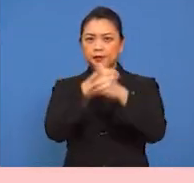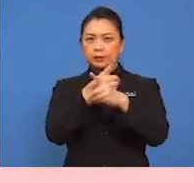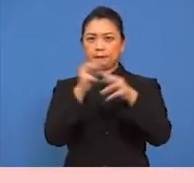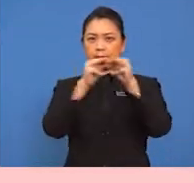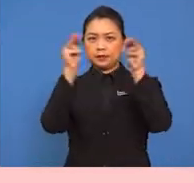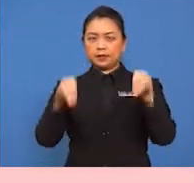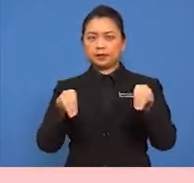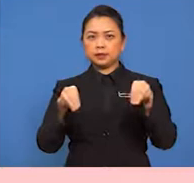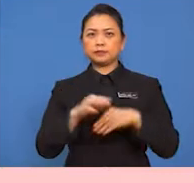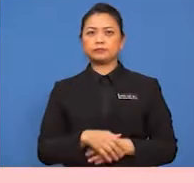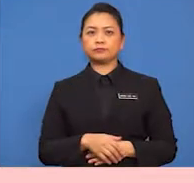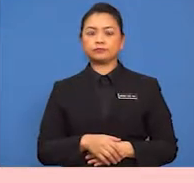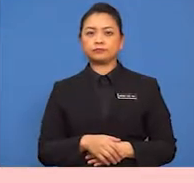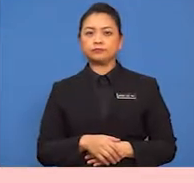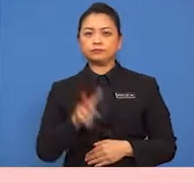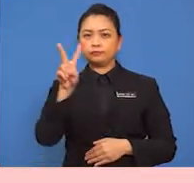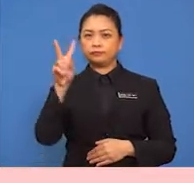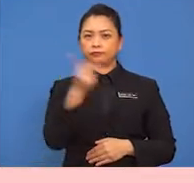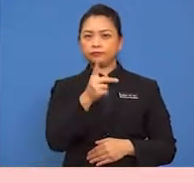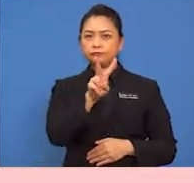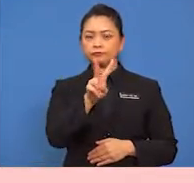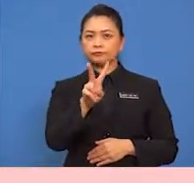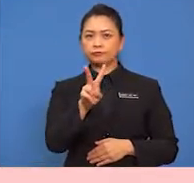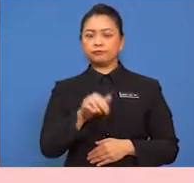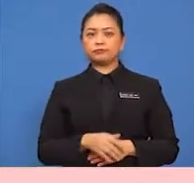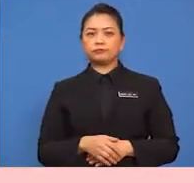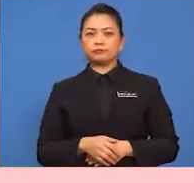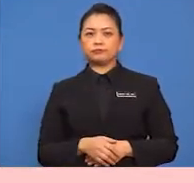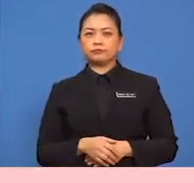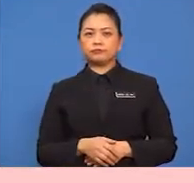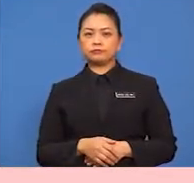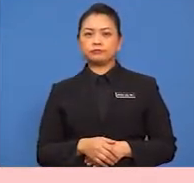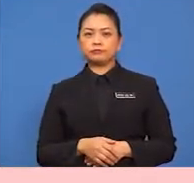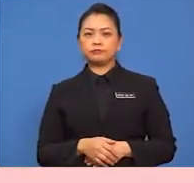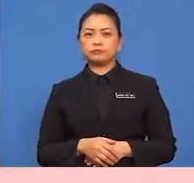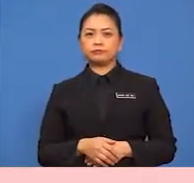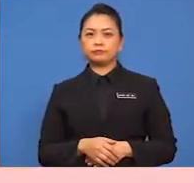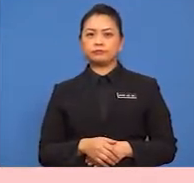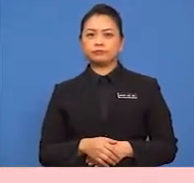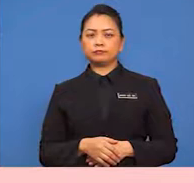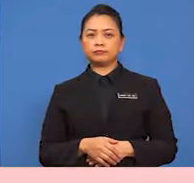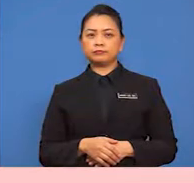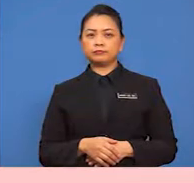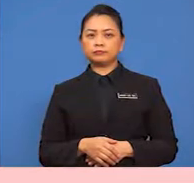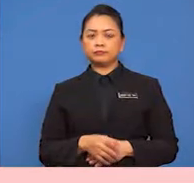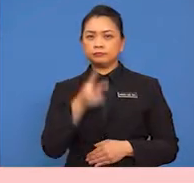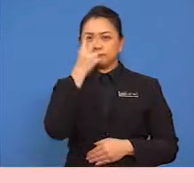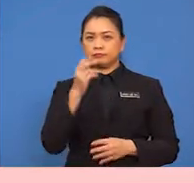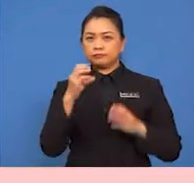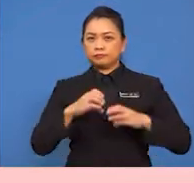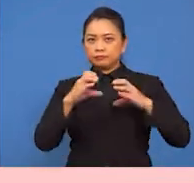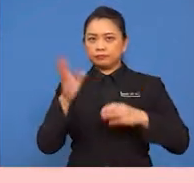2 darap 2 dengan matriks laju 3, 1 Baris pertama,